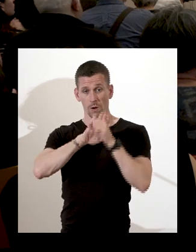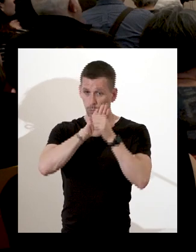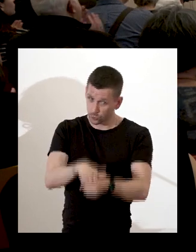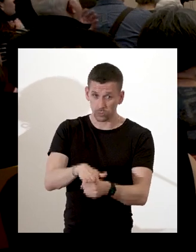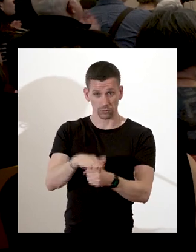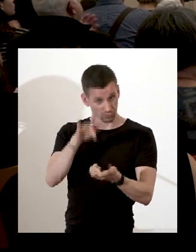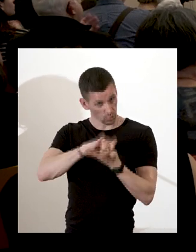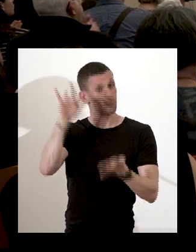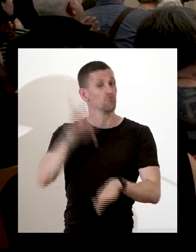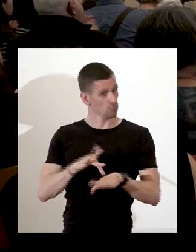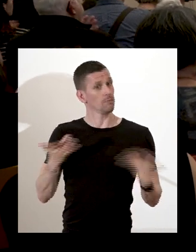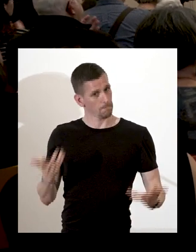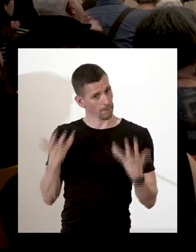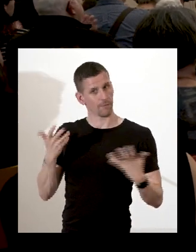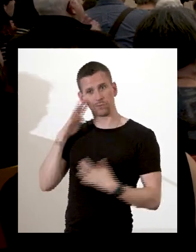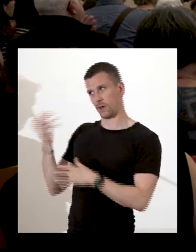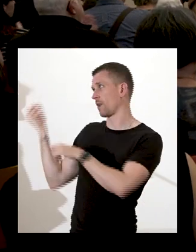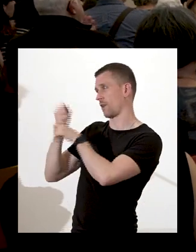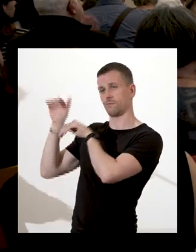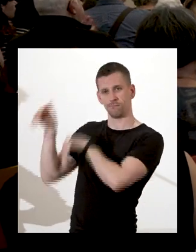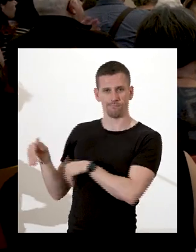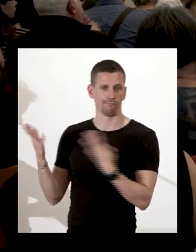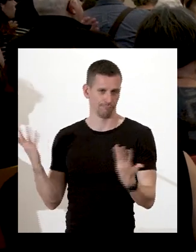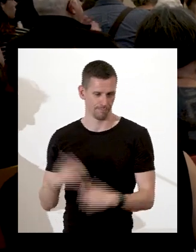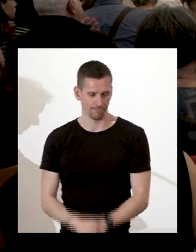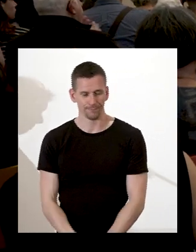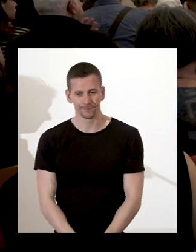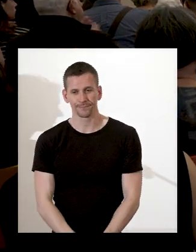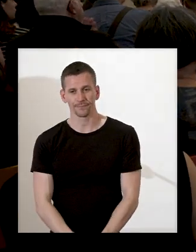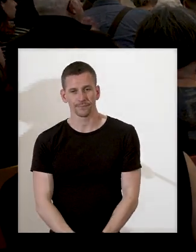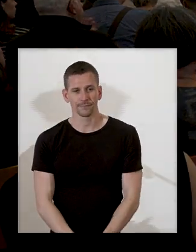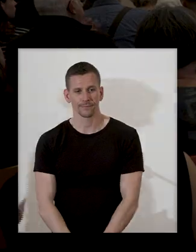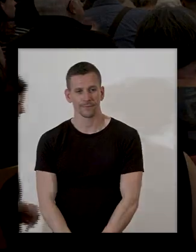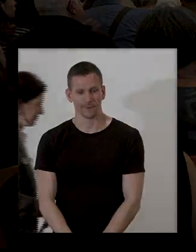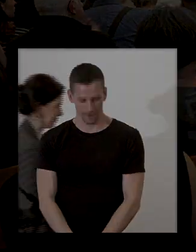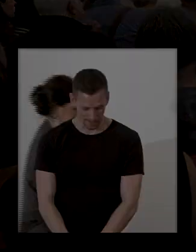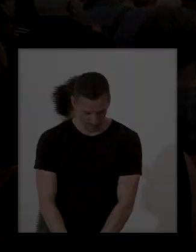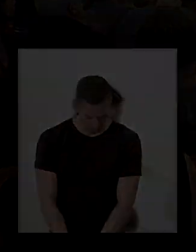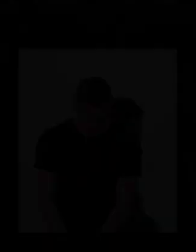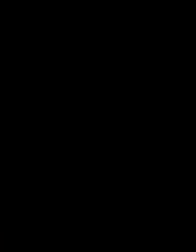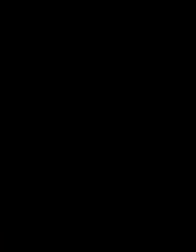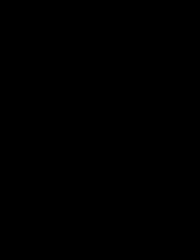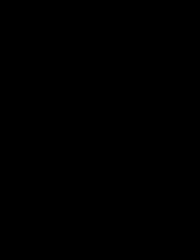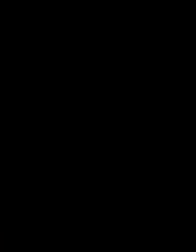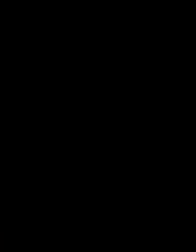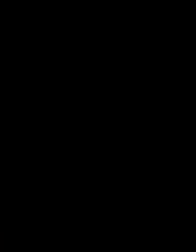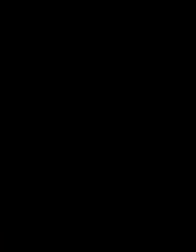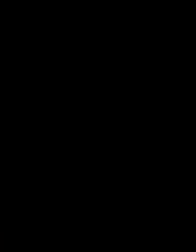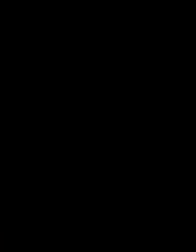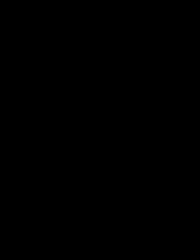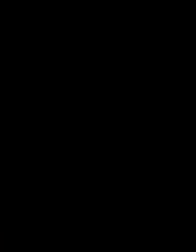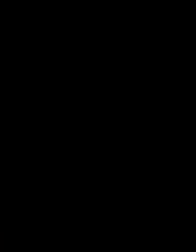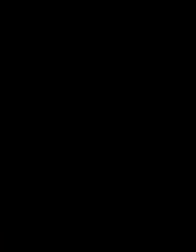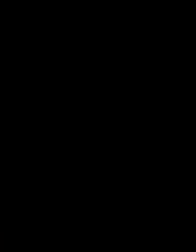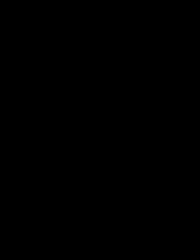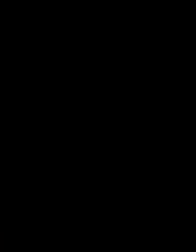-titrage